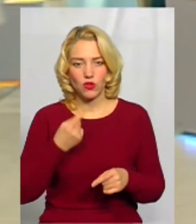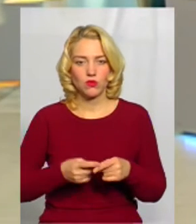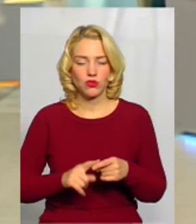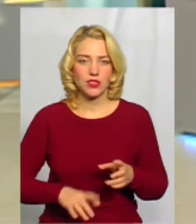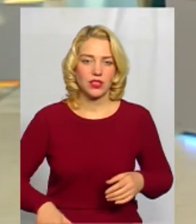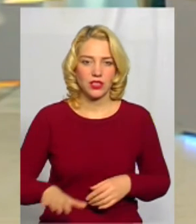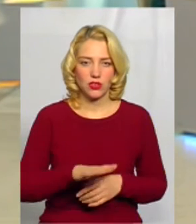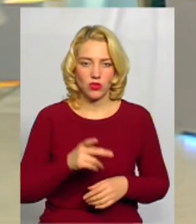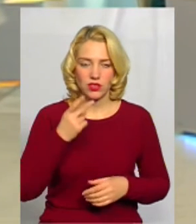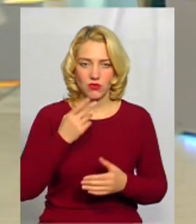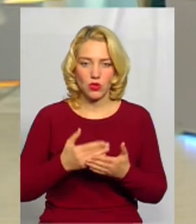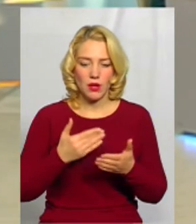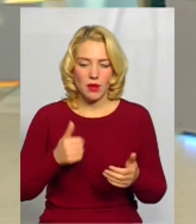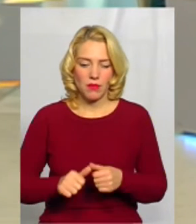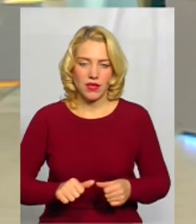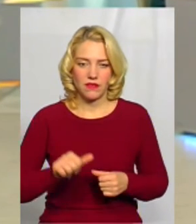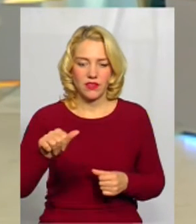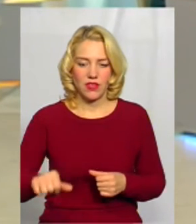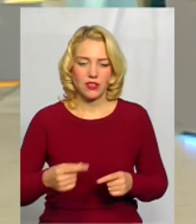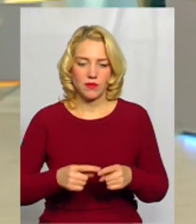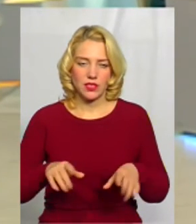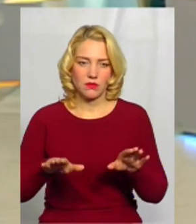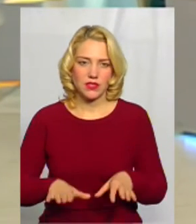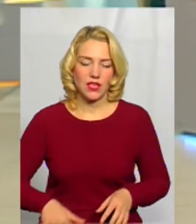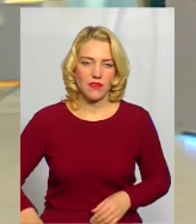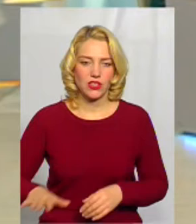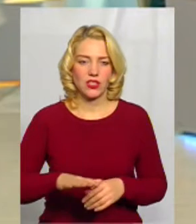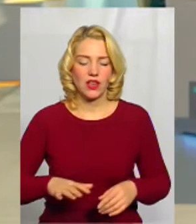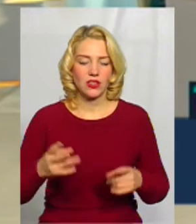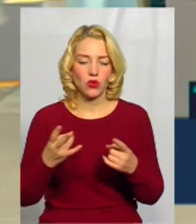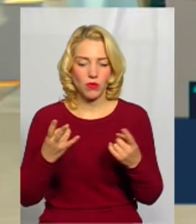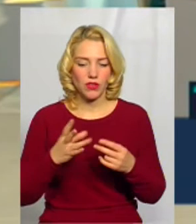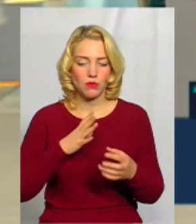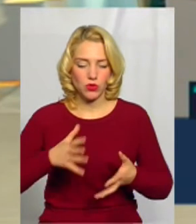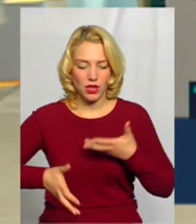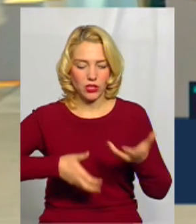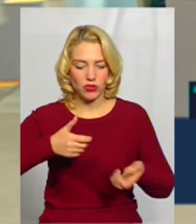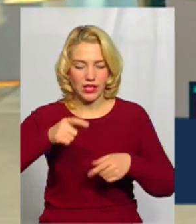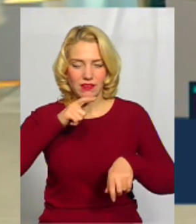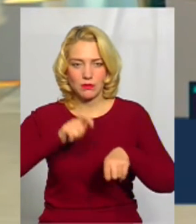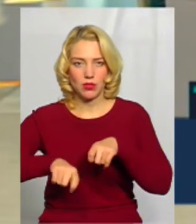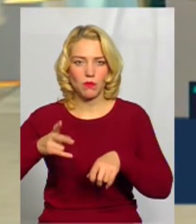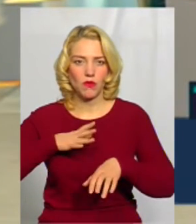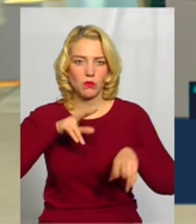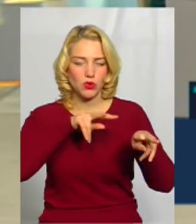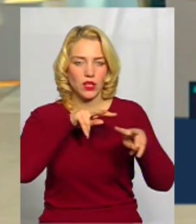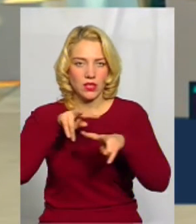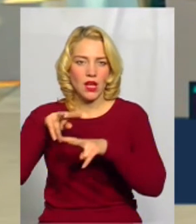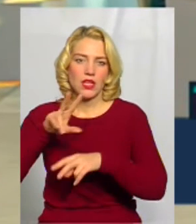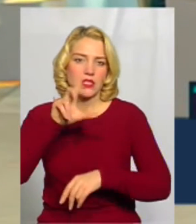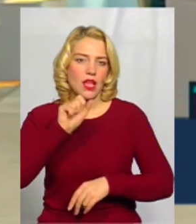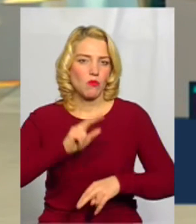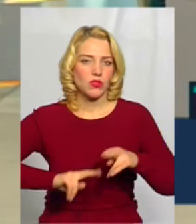завжди перед відведенням цих ділянок повинна бути археологічна експертиза, повинен бути нагляд за будівельними роботами